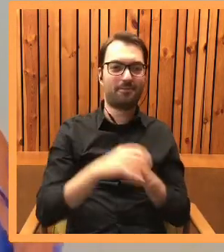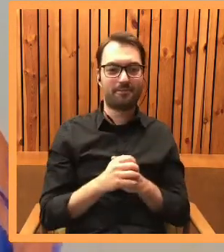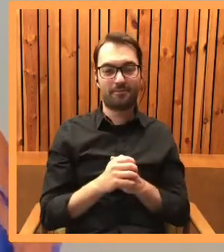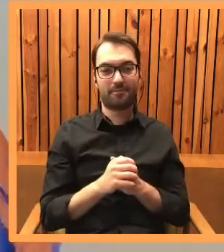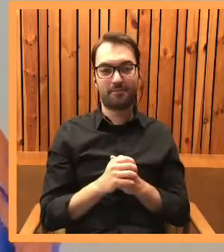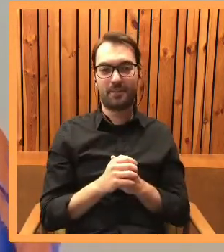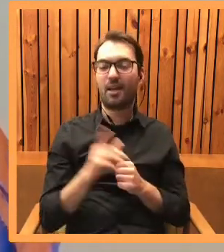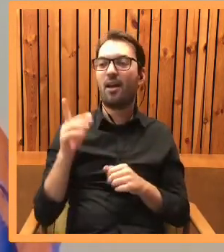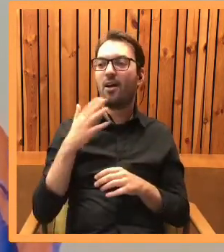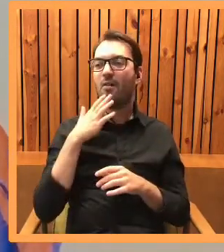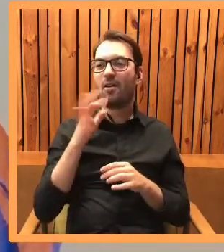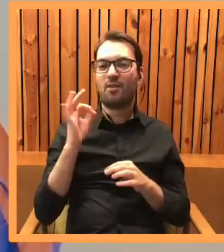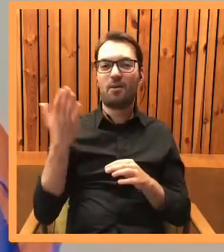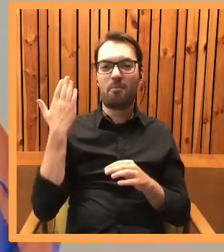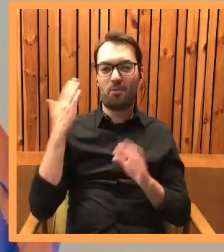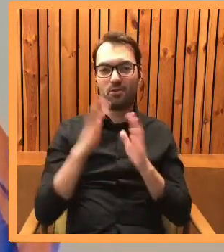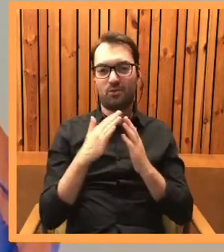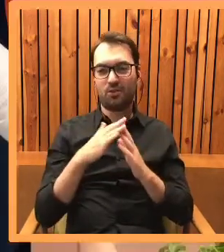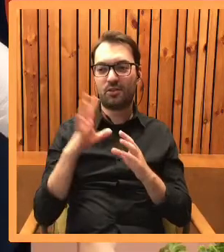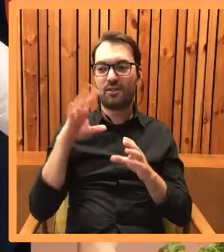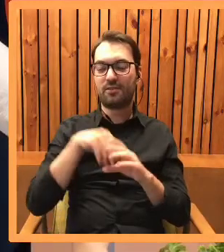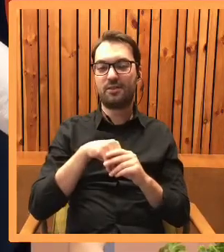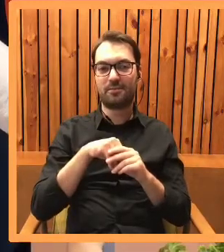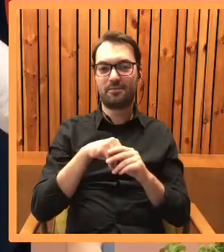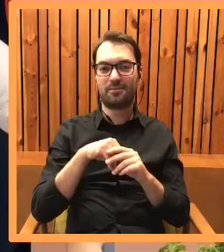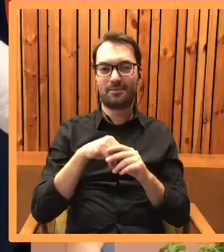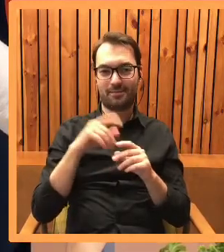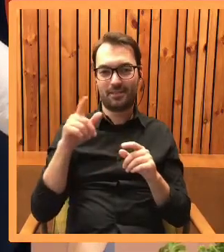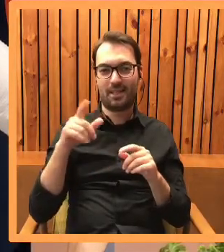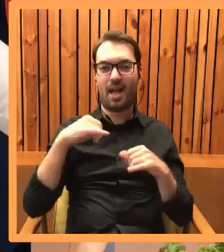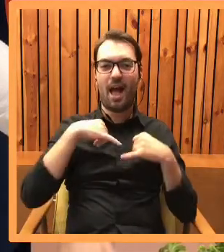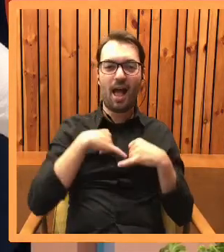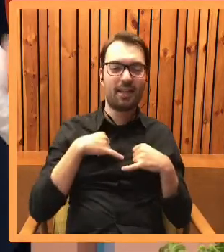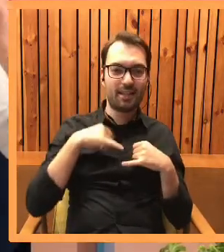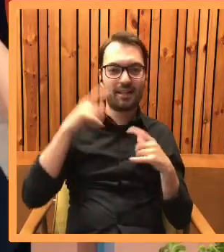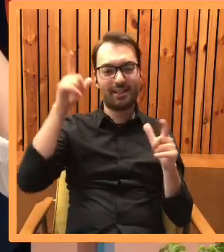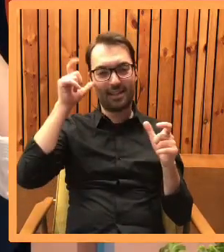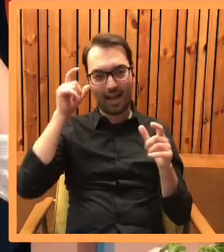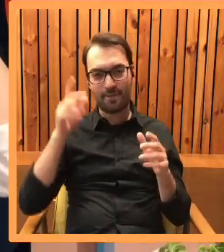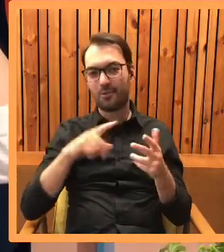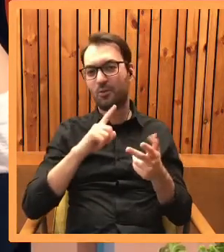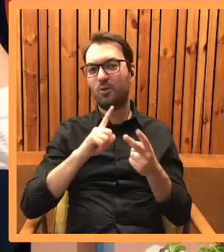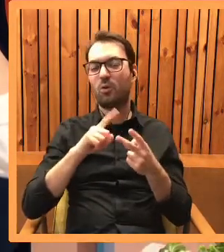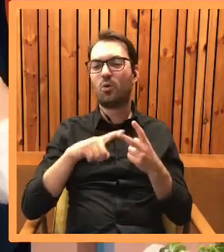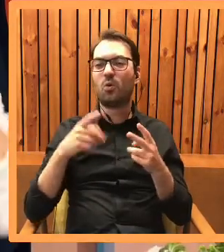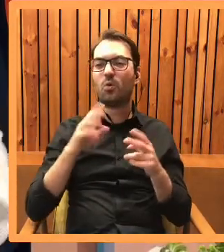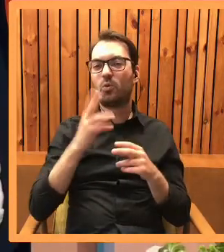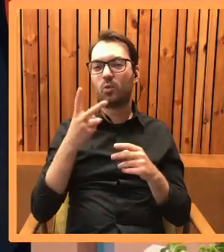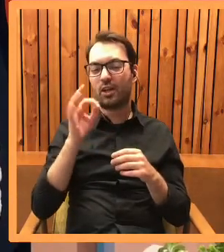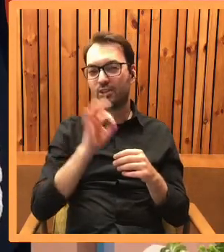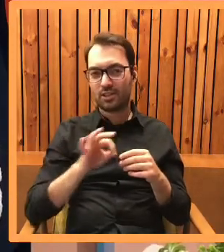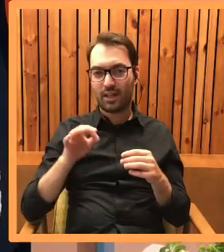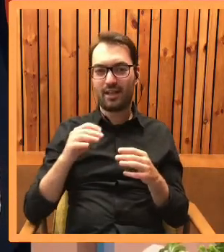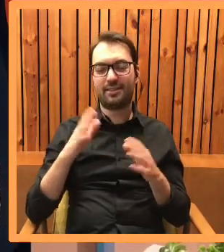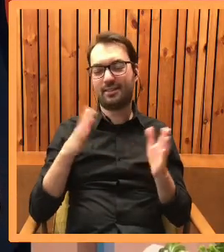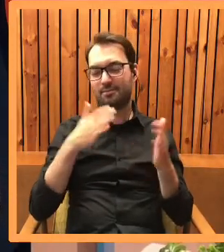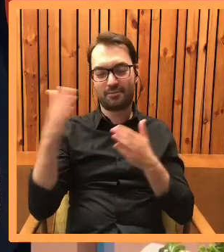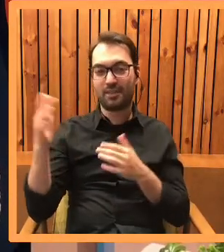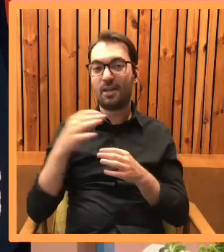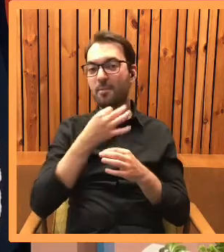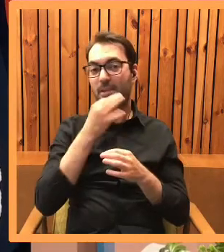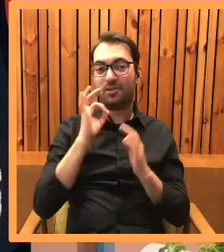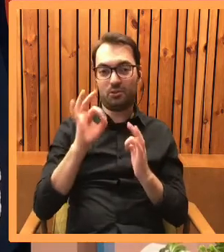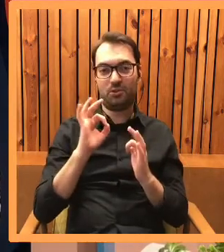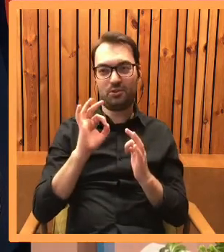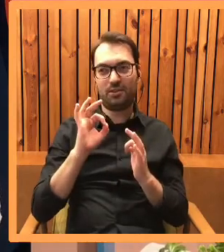Wspominałyśmy poprzednie książki. Wspominałaś między innymi o tym cyklu anielsko-diabelskim, o drugiej szansie, o obsesji, paranoi. I zastanawiam się, czy dzisiaj